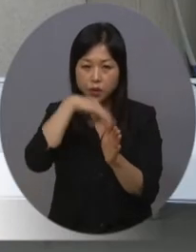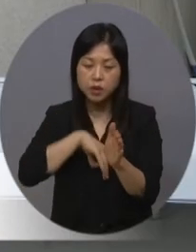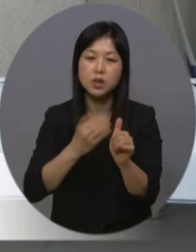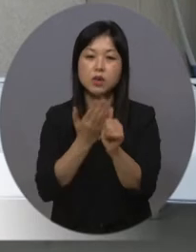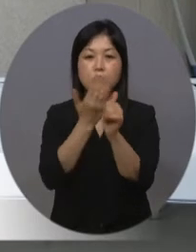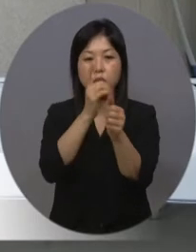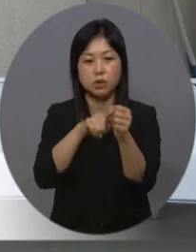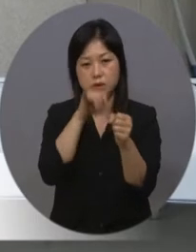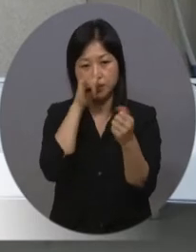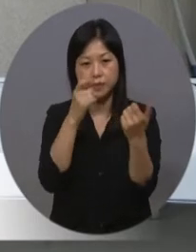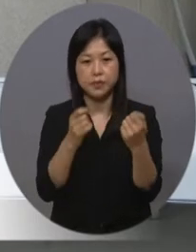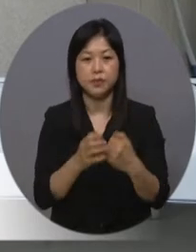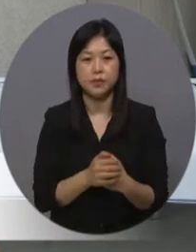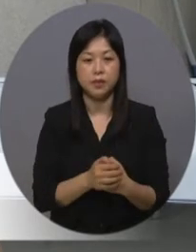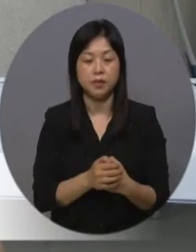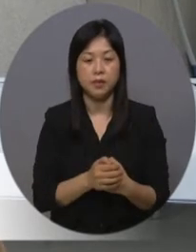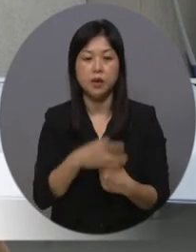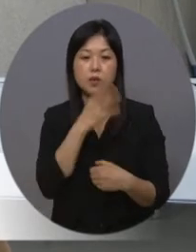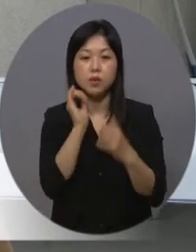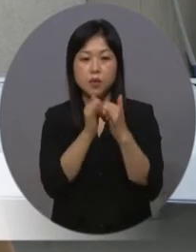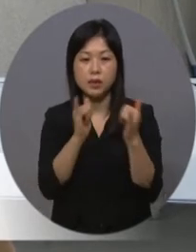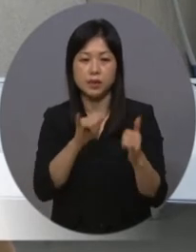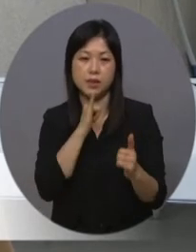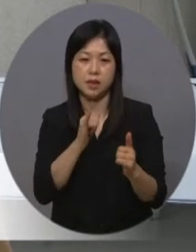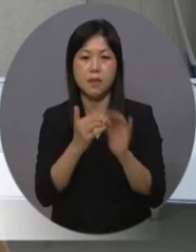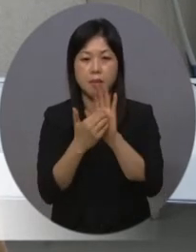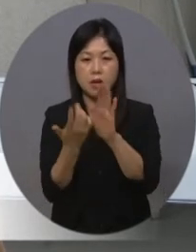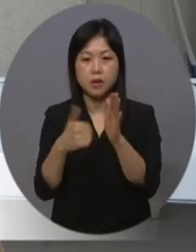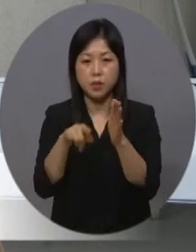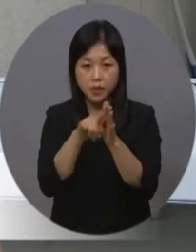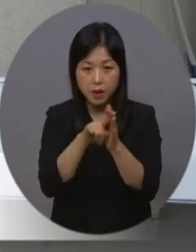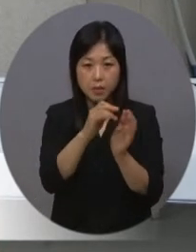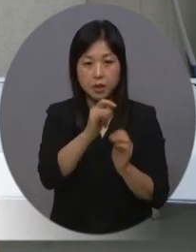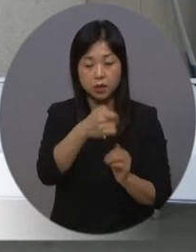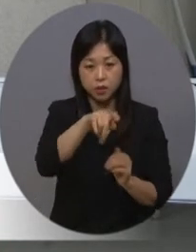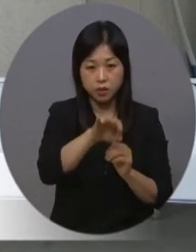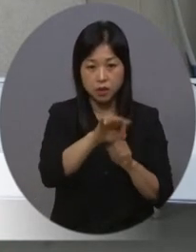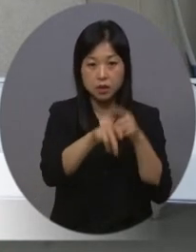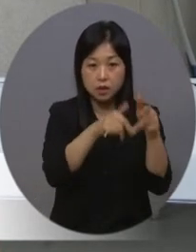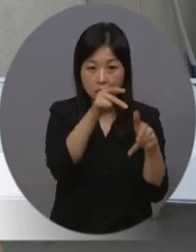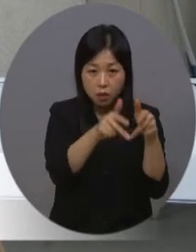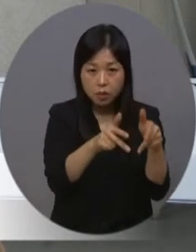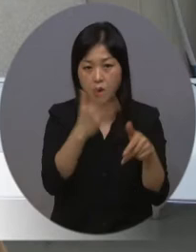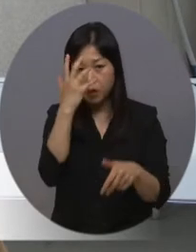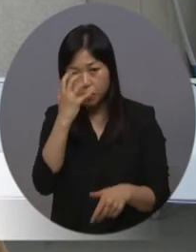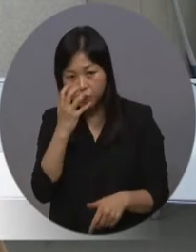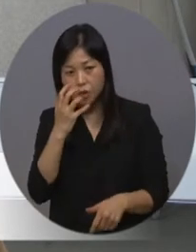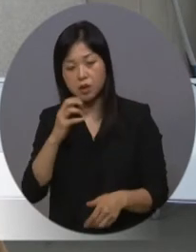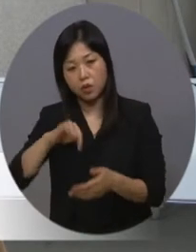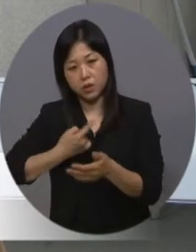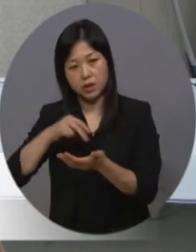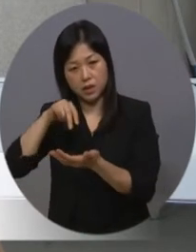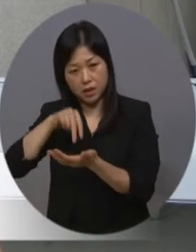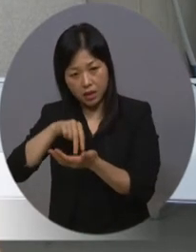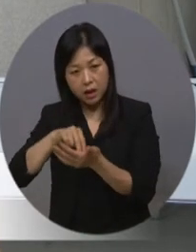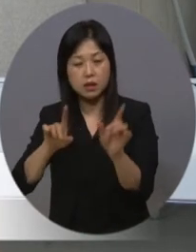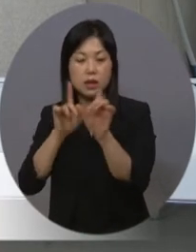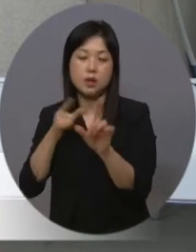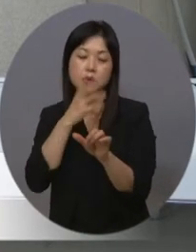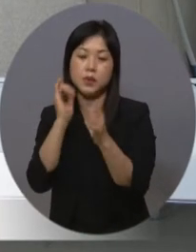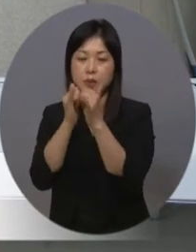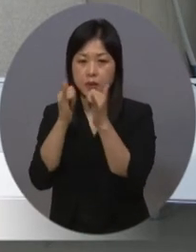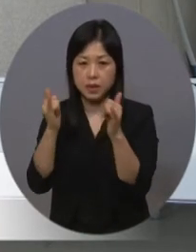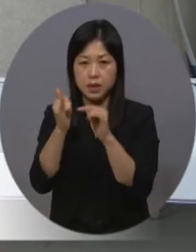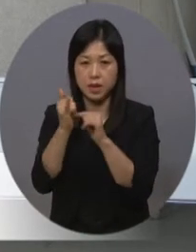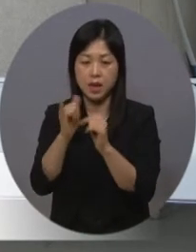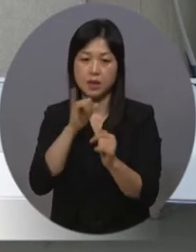자살 예방을 위한 멘토링 사업은 우울감을 가진 독거노인이나 자살 시도자 등 자살 고위험군에 대한 말법 서비스